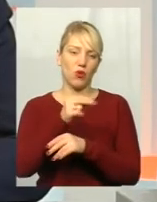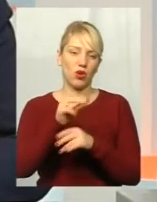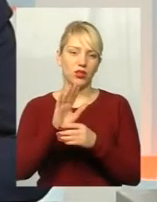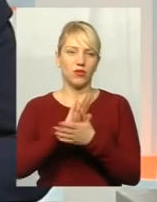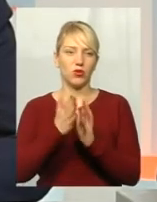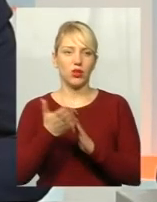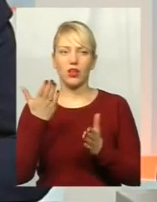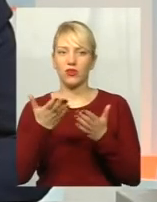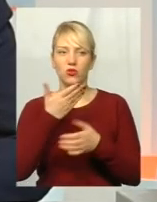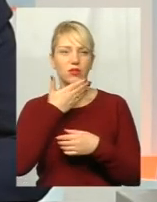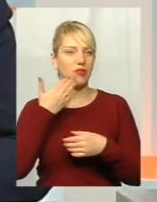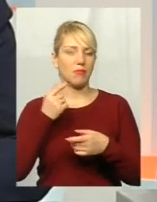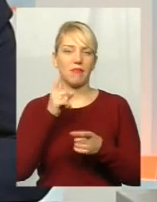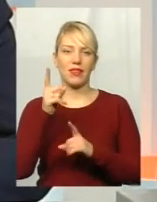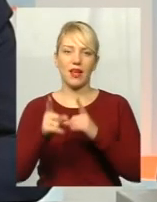відміняється маршрут? так,